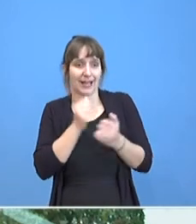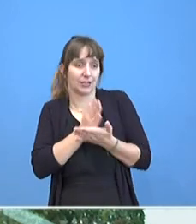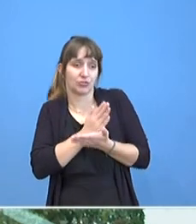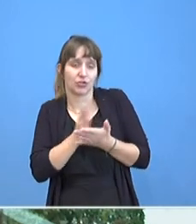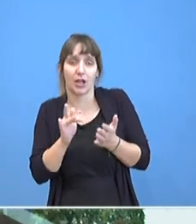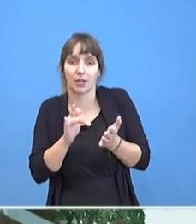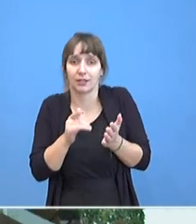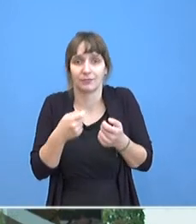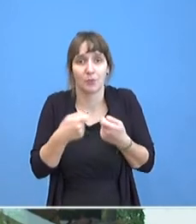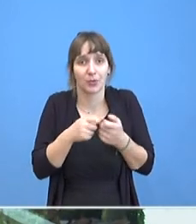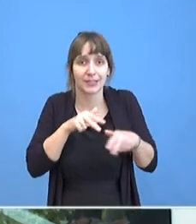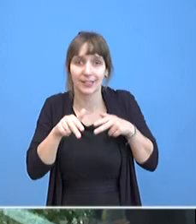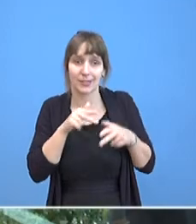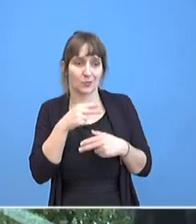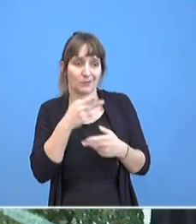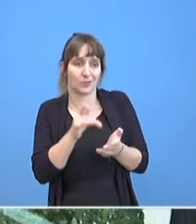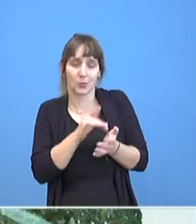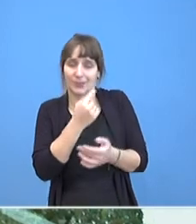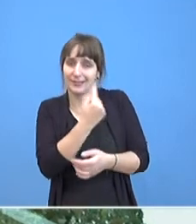für die Bundesregierung beantworten.